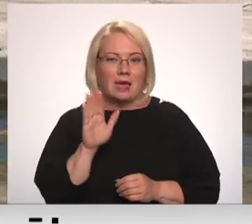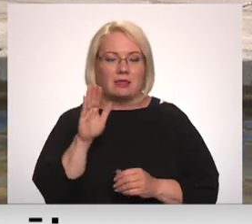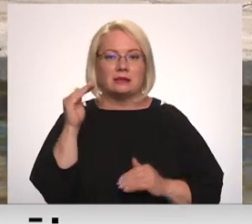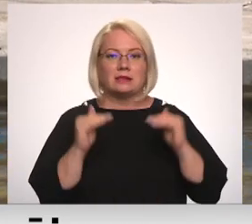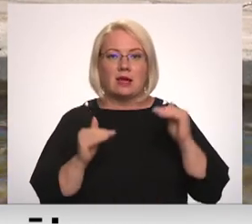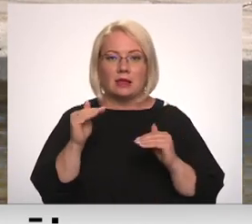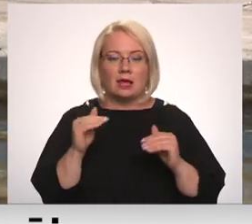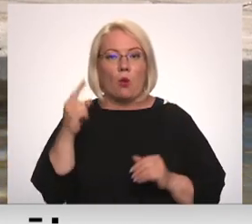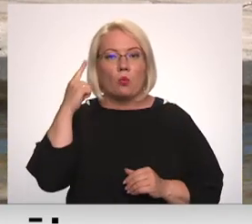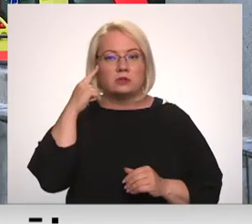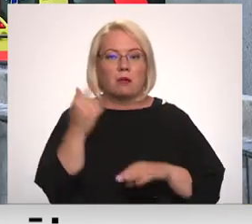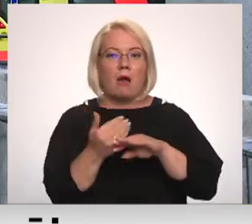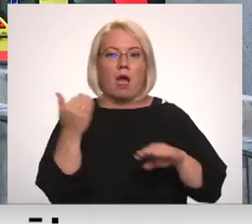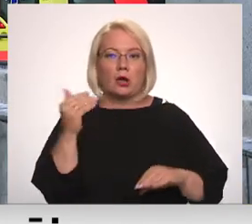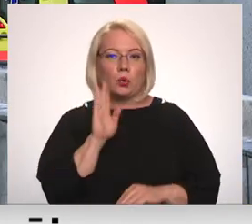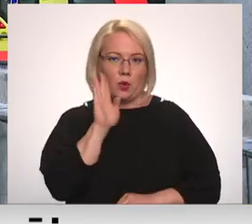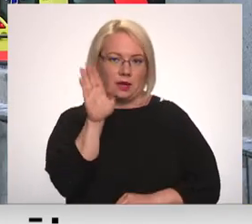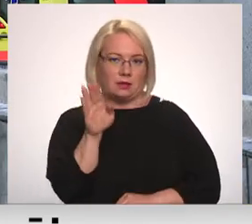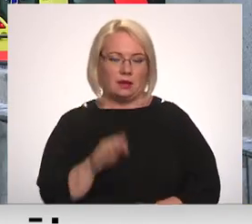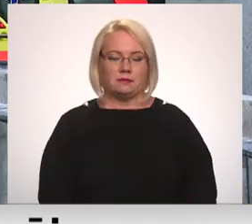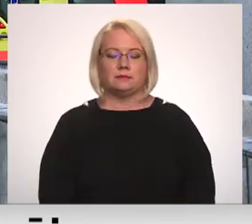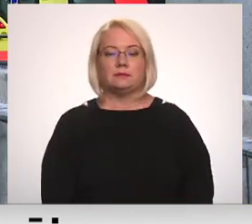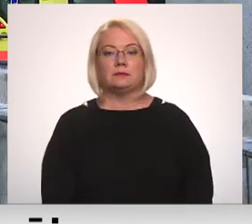zinām arī agad no rīta. Aikīns Ivans Milovs, Latvijas televīzija